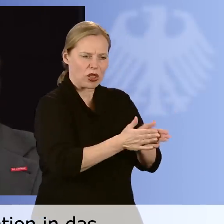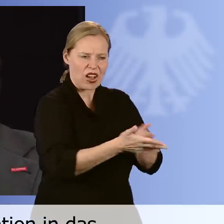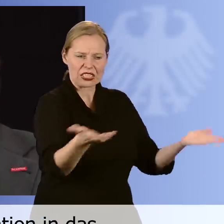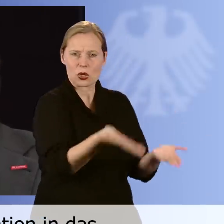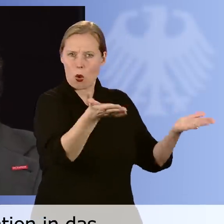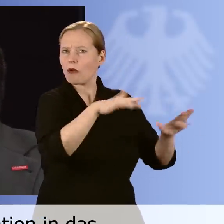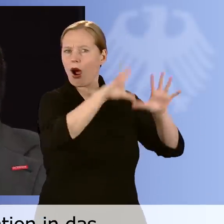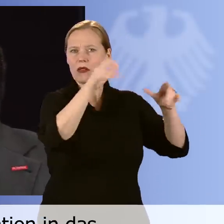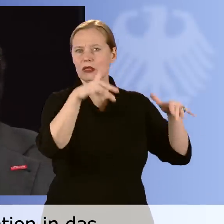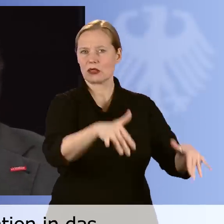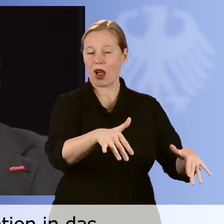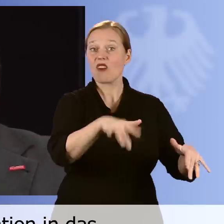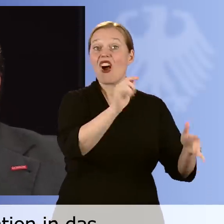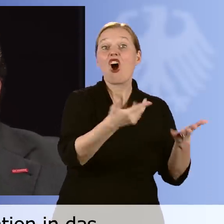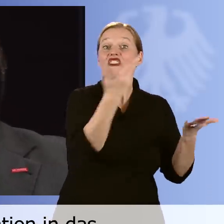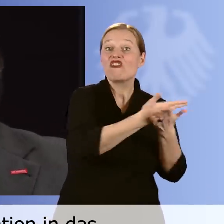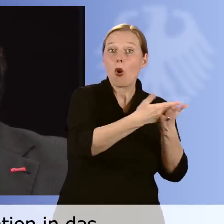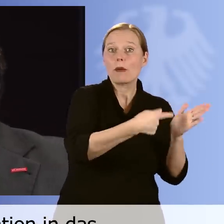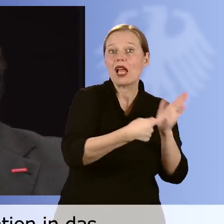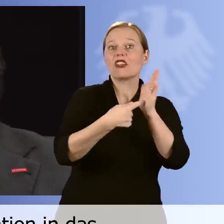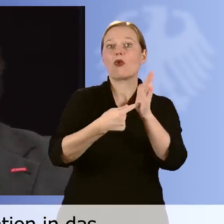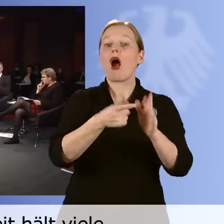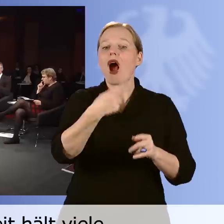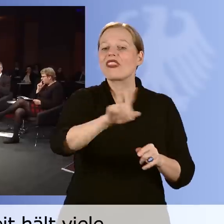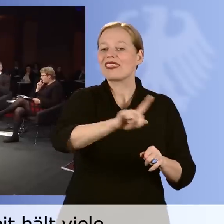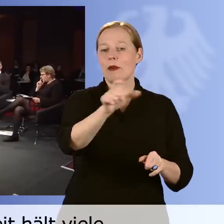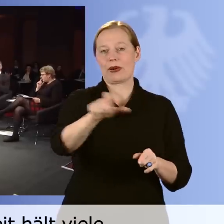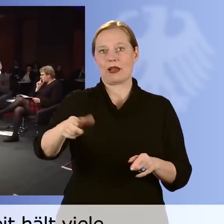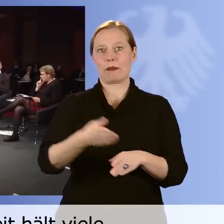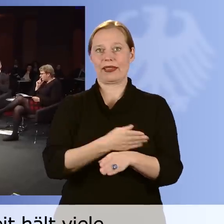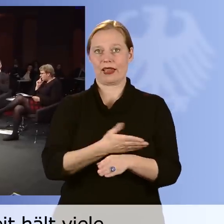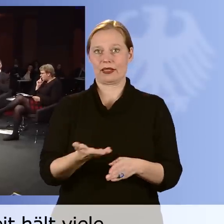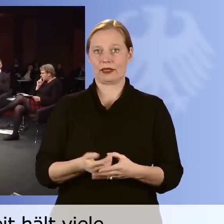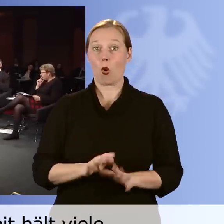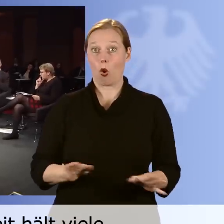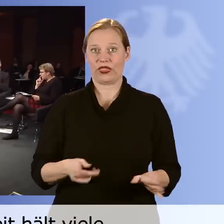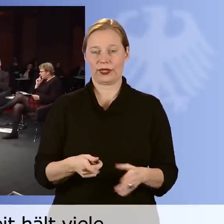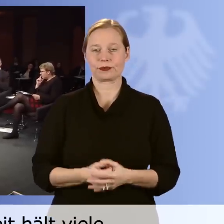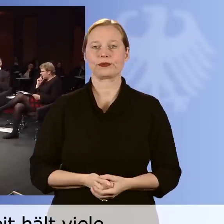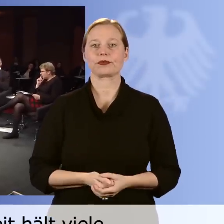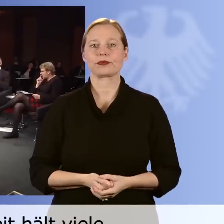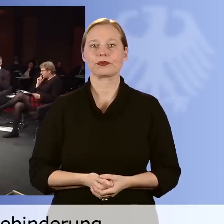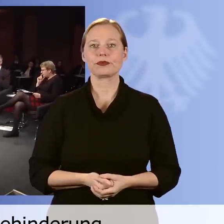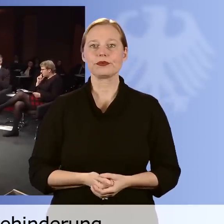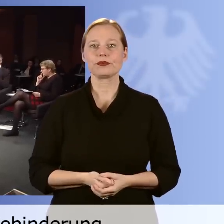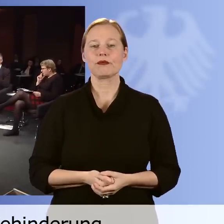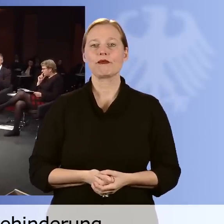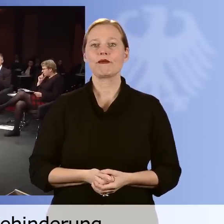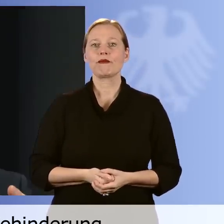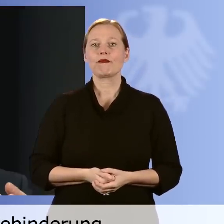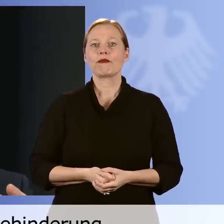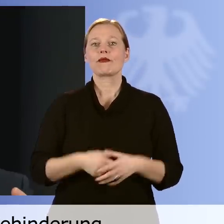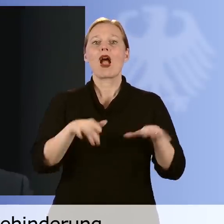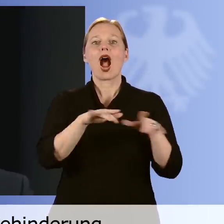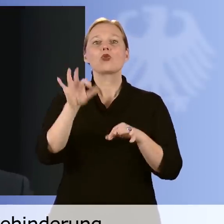gemacht haben. Und das war ein Vorbild für die anderen Nichtbehinderten. Die Bundesagentur für Arbeit hält, so Vorstandsmitglied Raimund Becker,